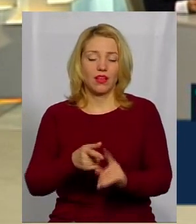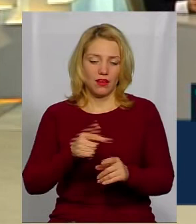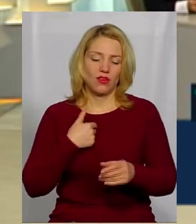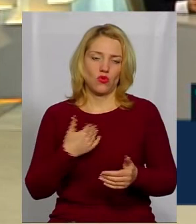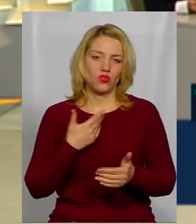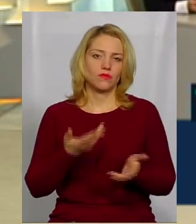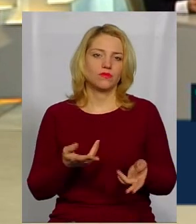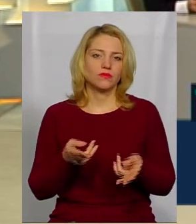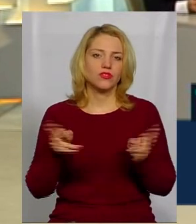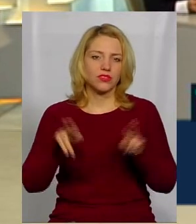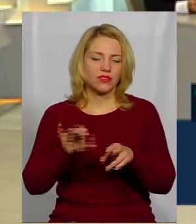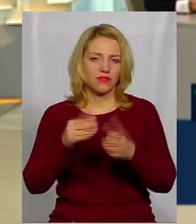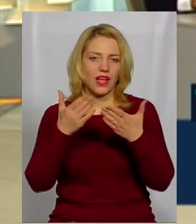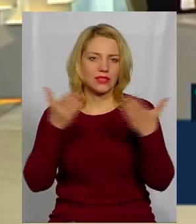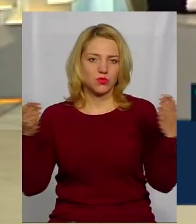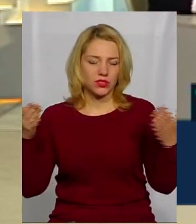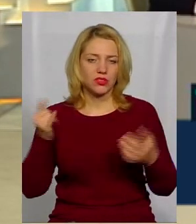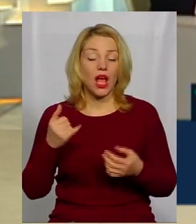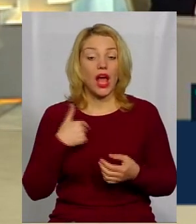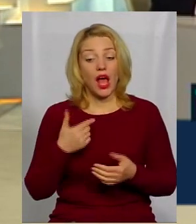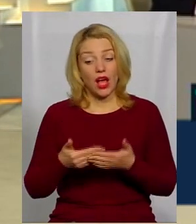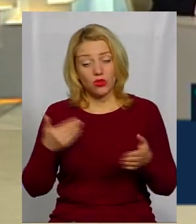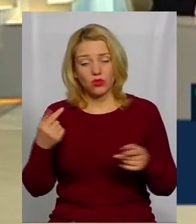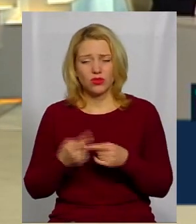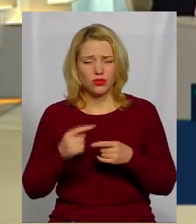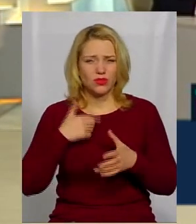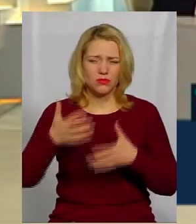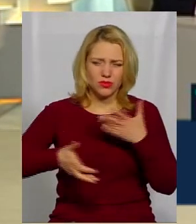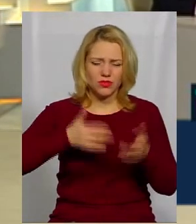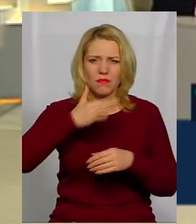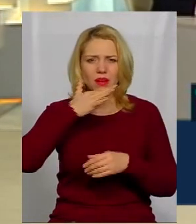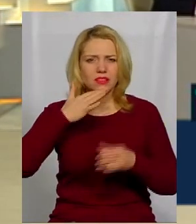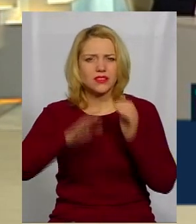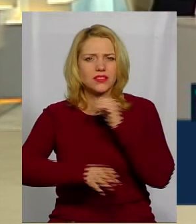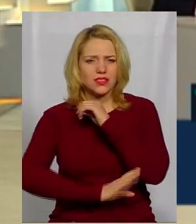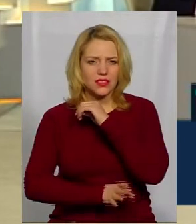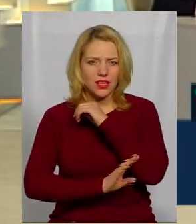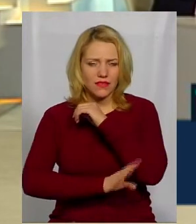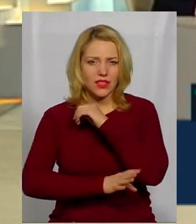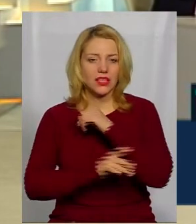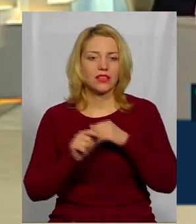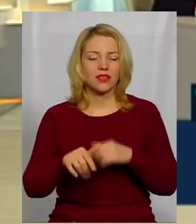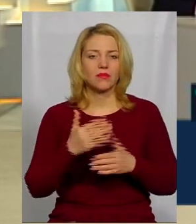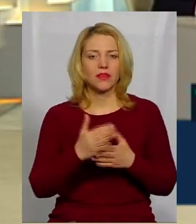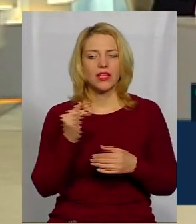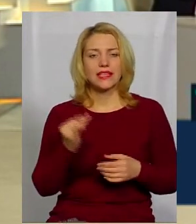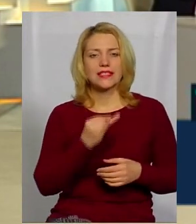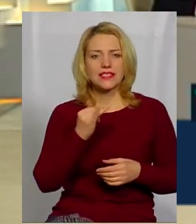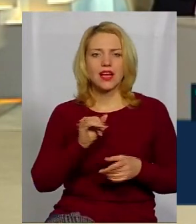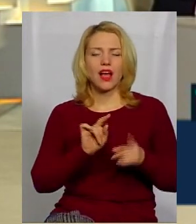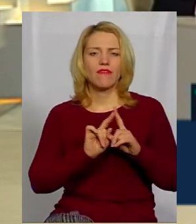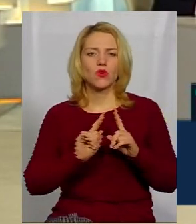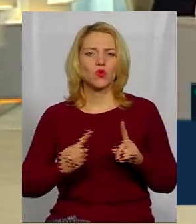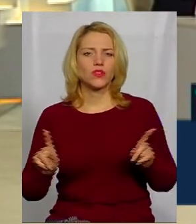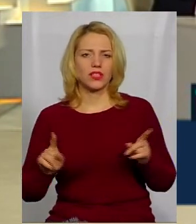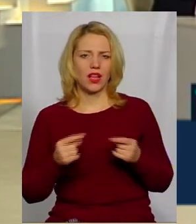майбутній. Але до того ми дістали теж там багато фрагментів деревини, і серед них є цікаві і унікальні